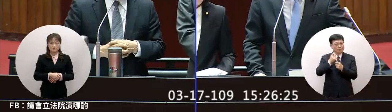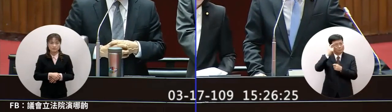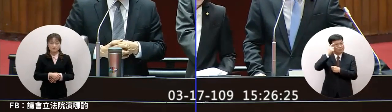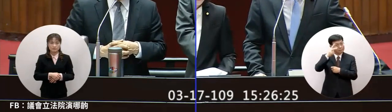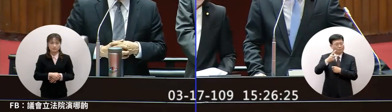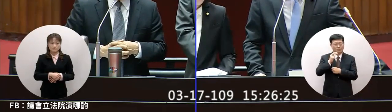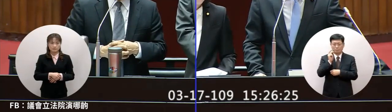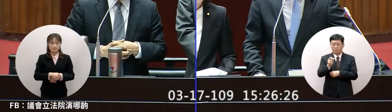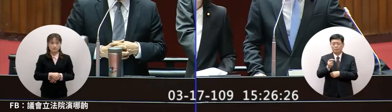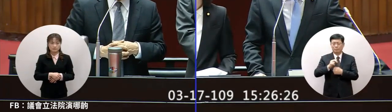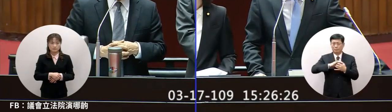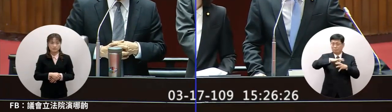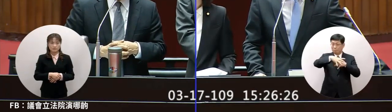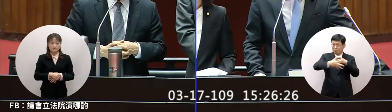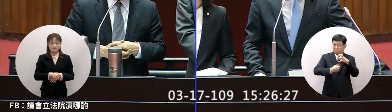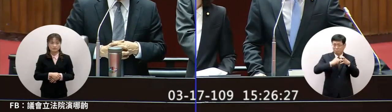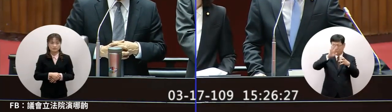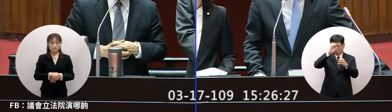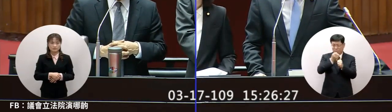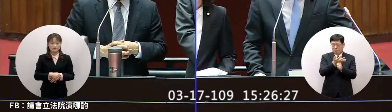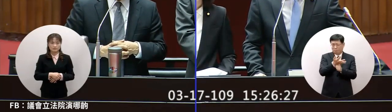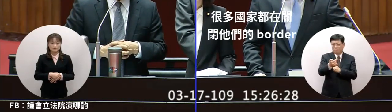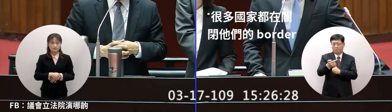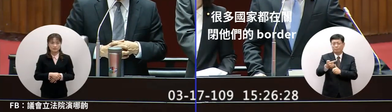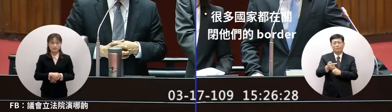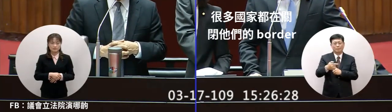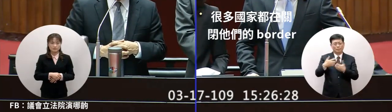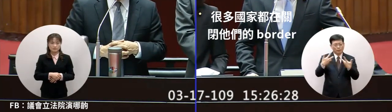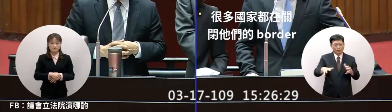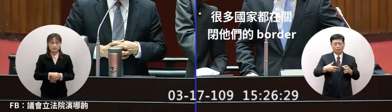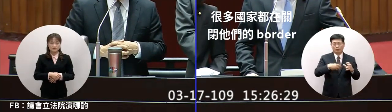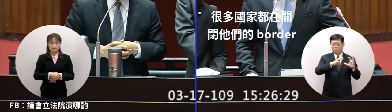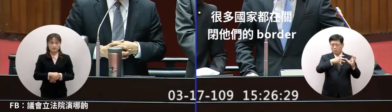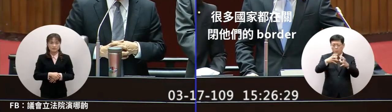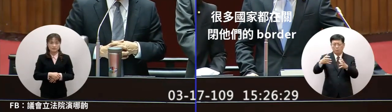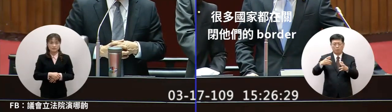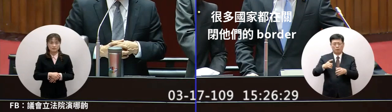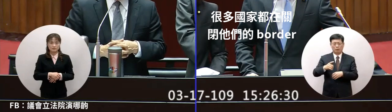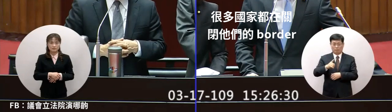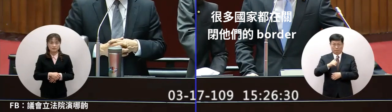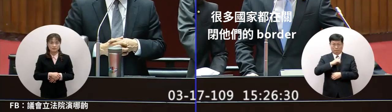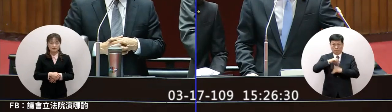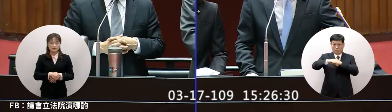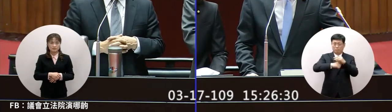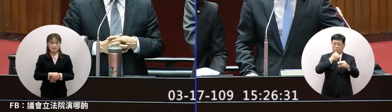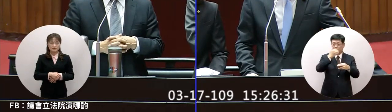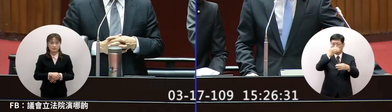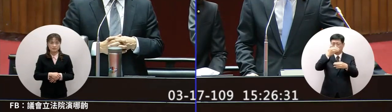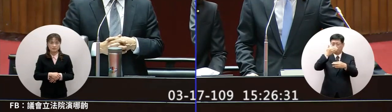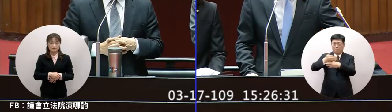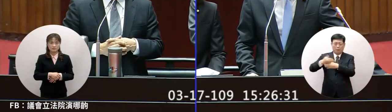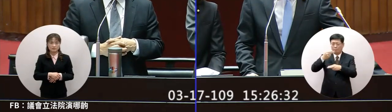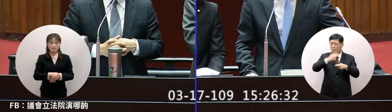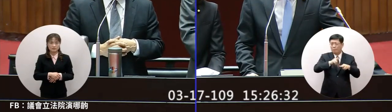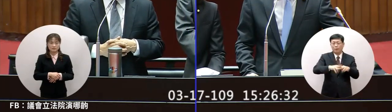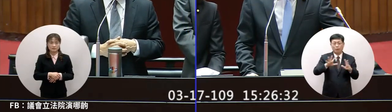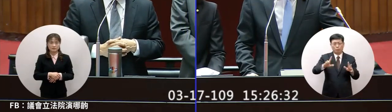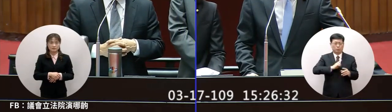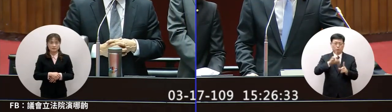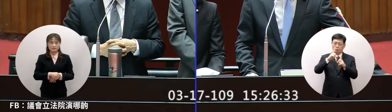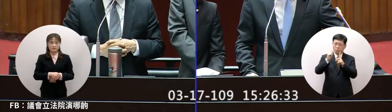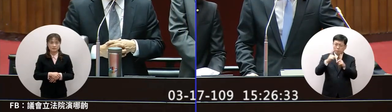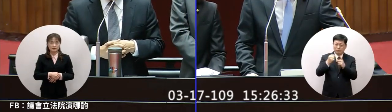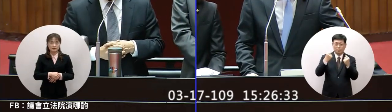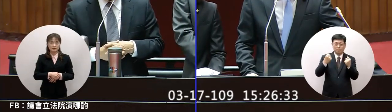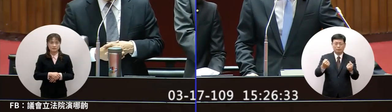天我們看到全球疫情擴散很多國家都在關閉他們的border我們看到我們有旅行團